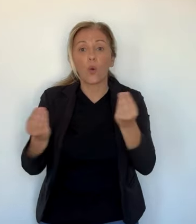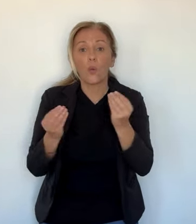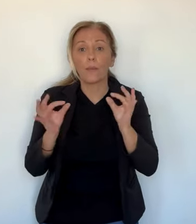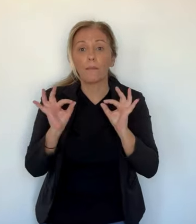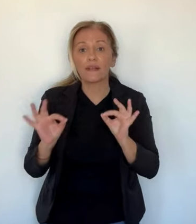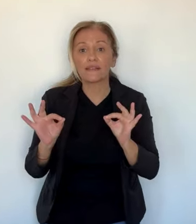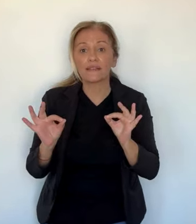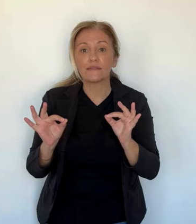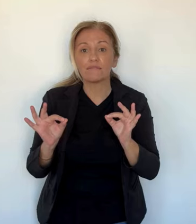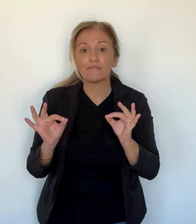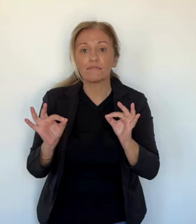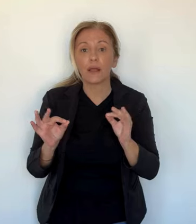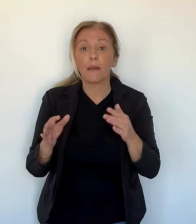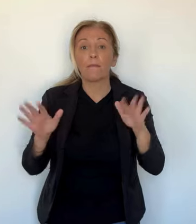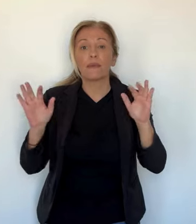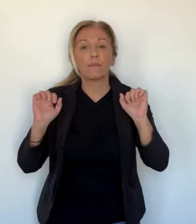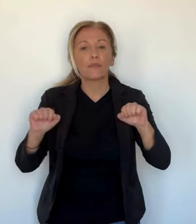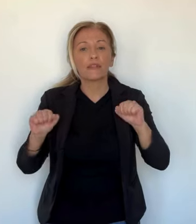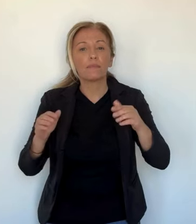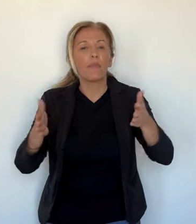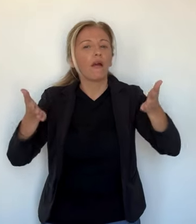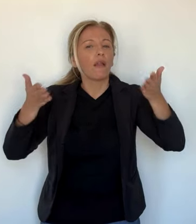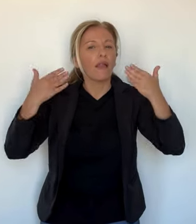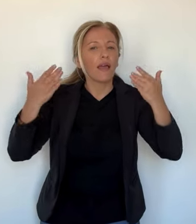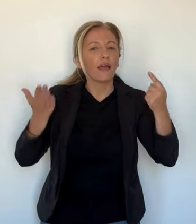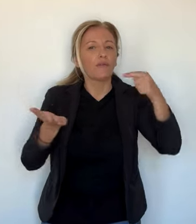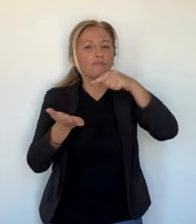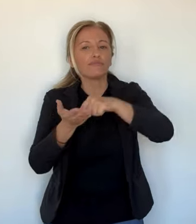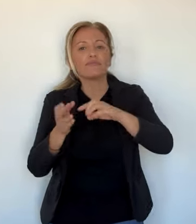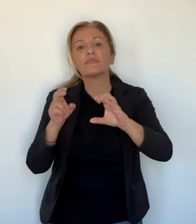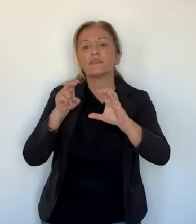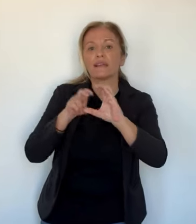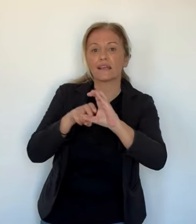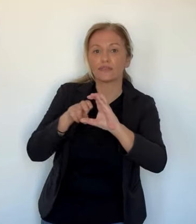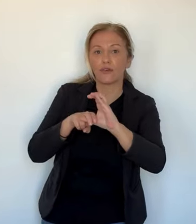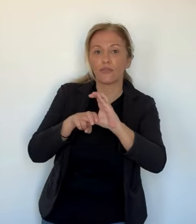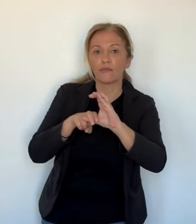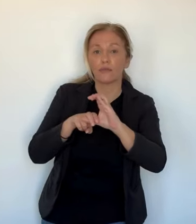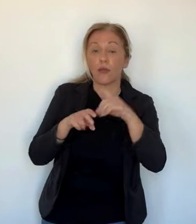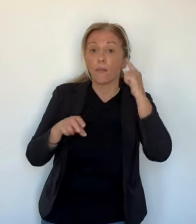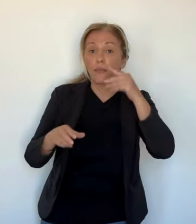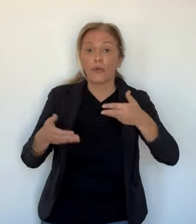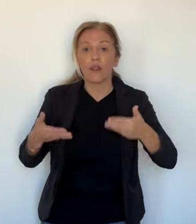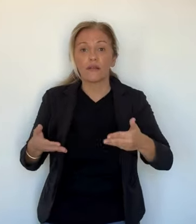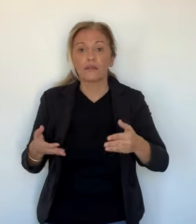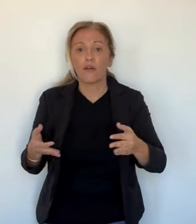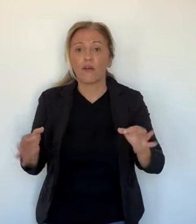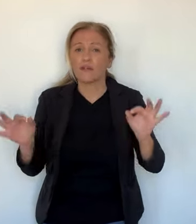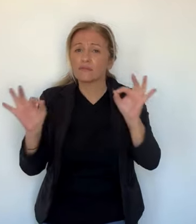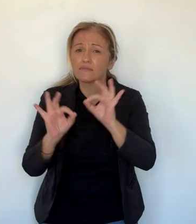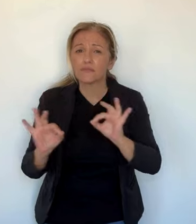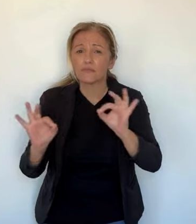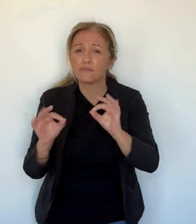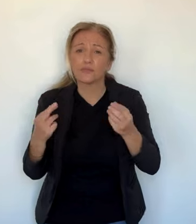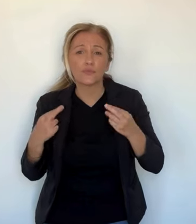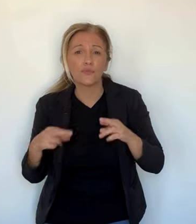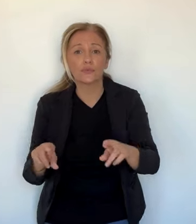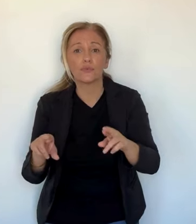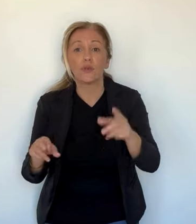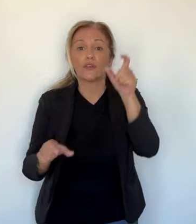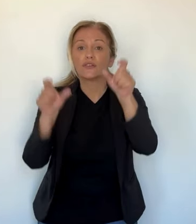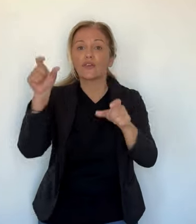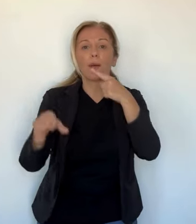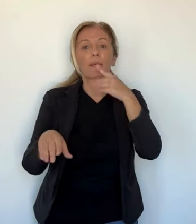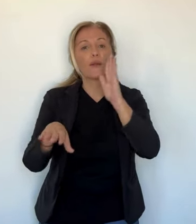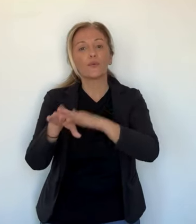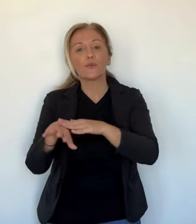'informations filtrent pour l'heure sur le lieu de la célébration. Mais elle pourrait se tenir en plein air au Cazone. Malgré l'absence de